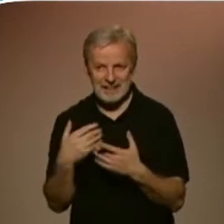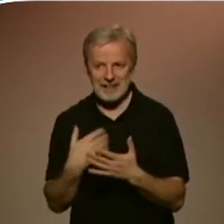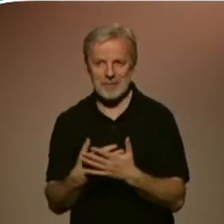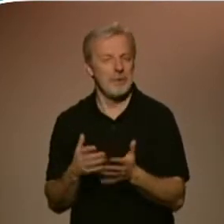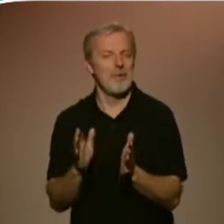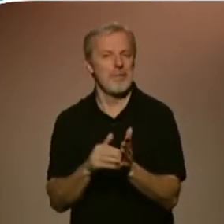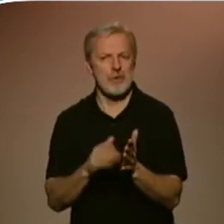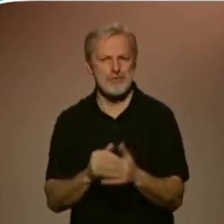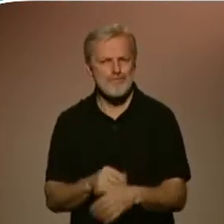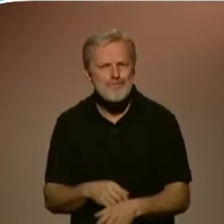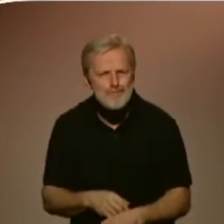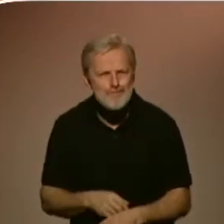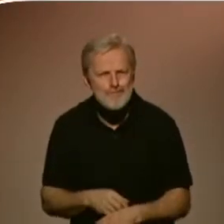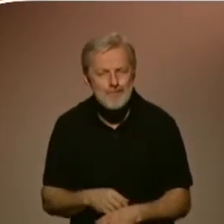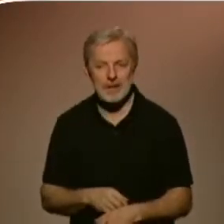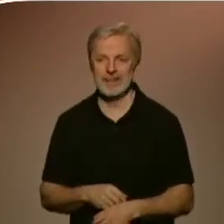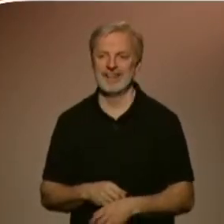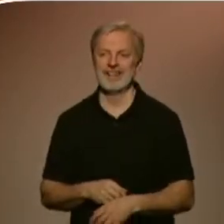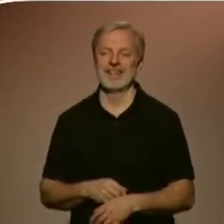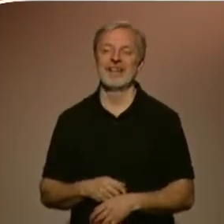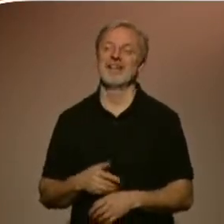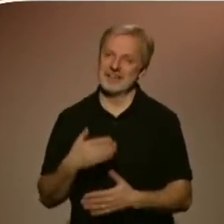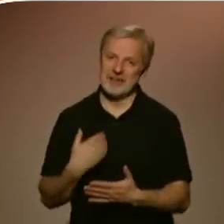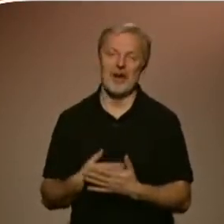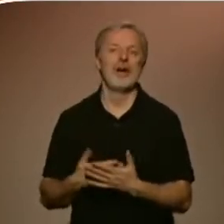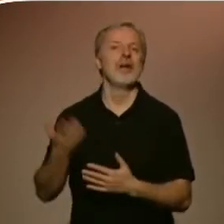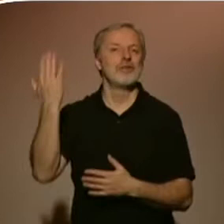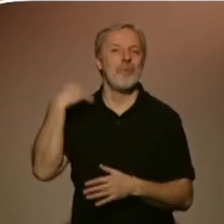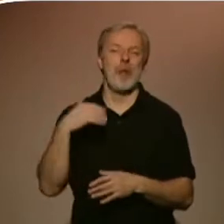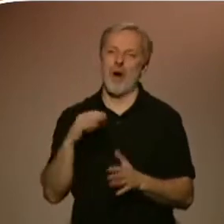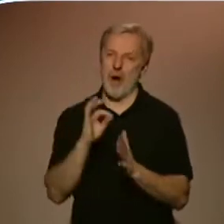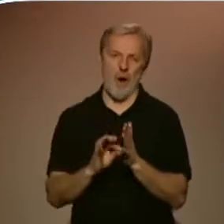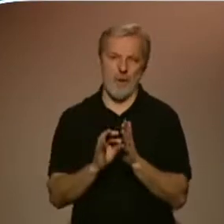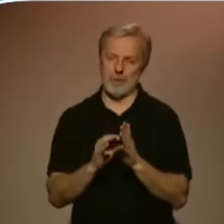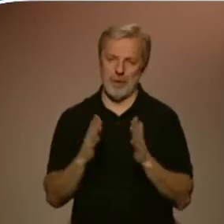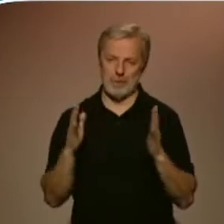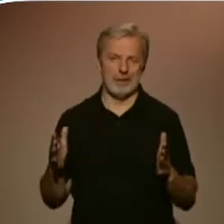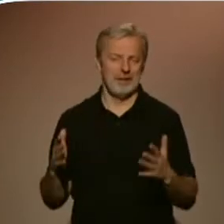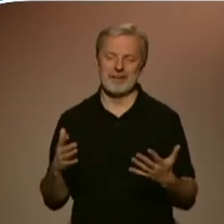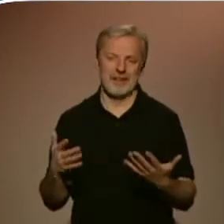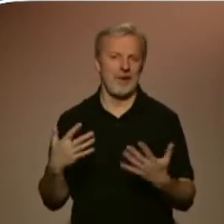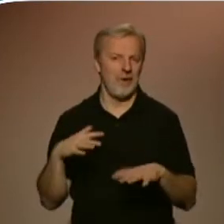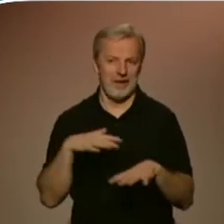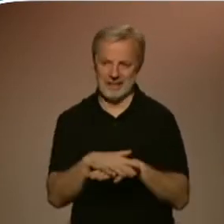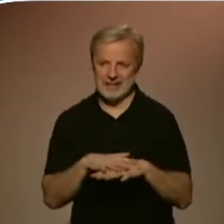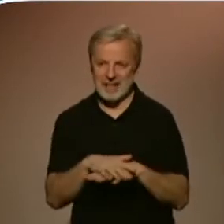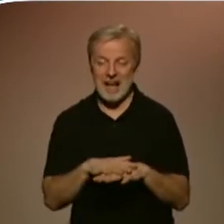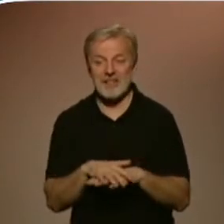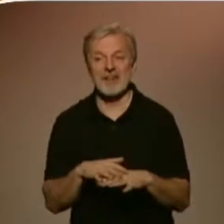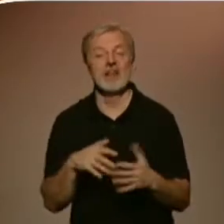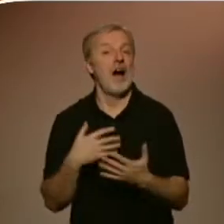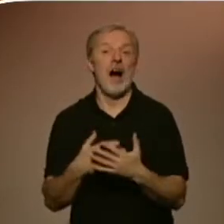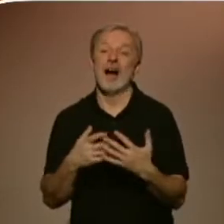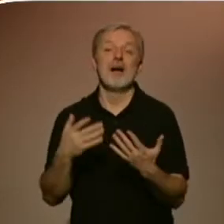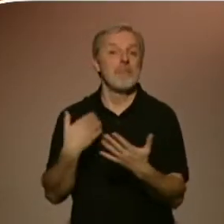období vašeho života? Tak určitě z dramatického období to je. A tady je další výhoda autoportrétu, že vy vlastně se svojí tváří